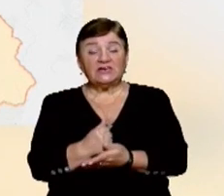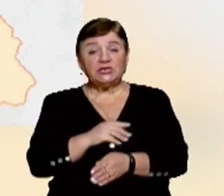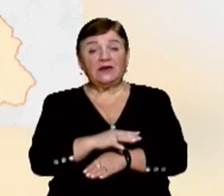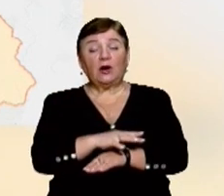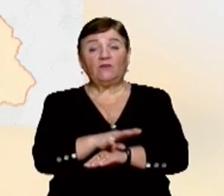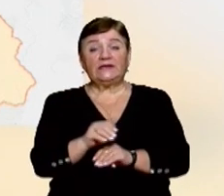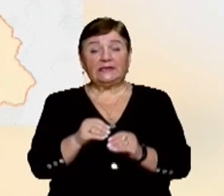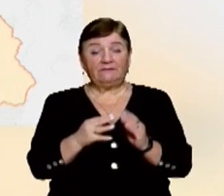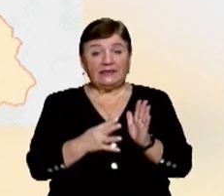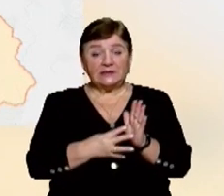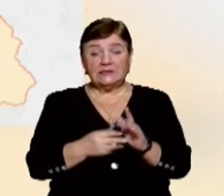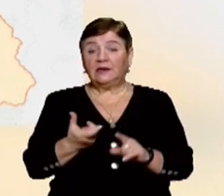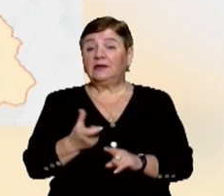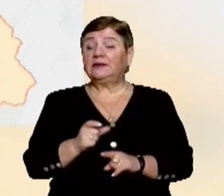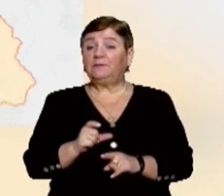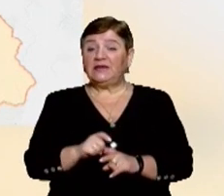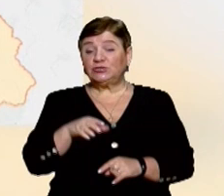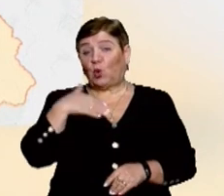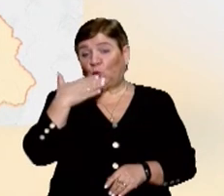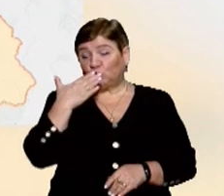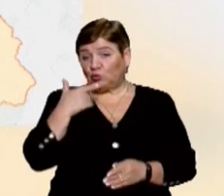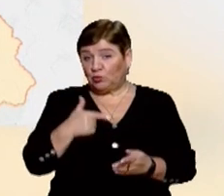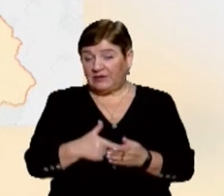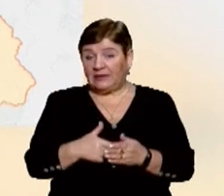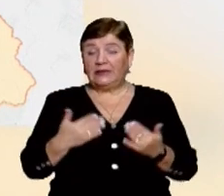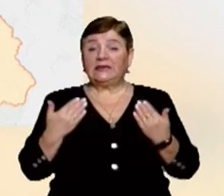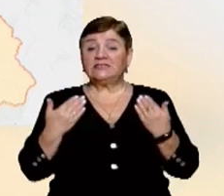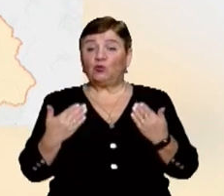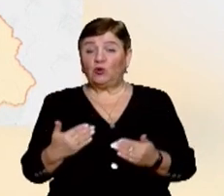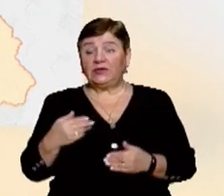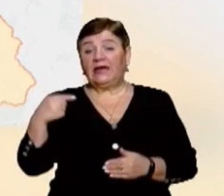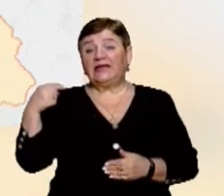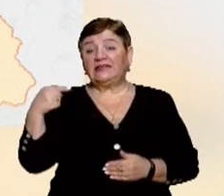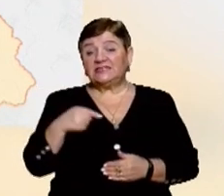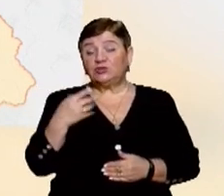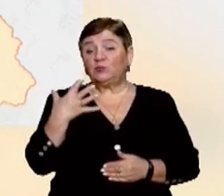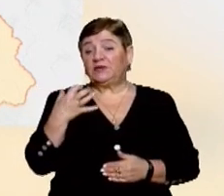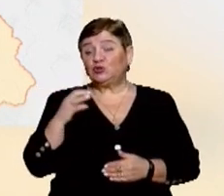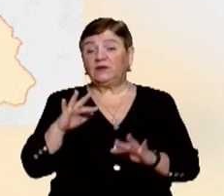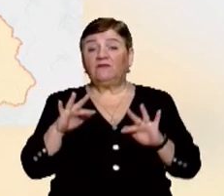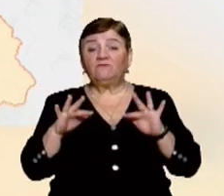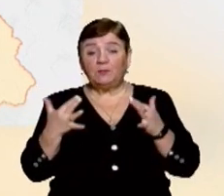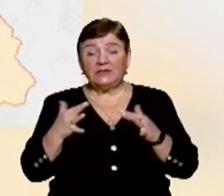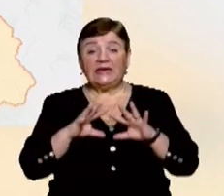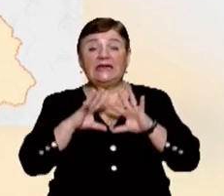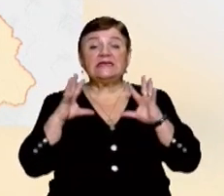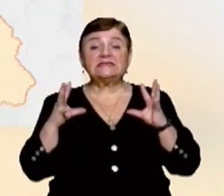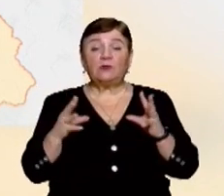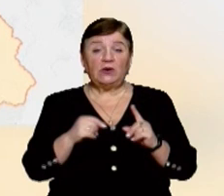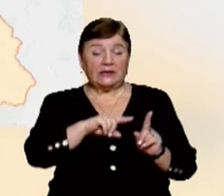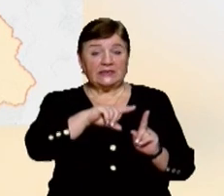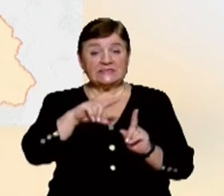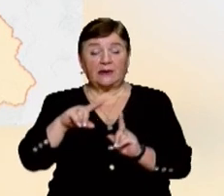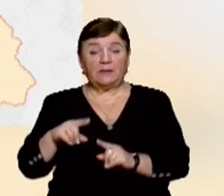на COVID-19, найбільше з яких в Ужгороді. Тут на сьогодні майже 1500 випадків. Із загальної кількості хворих на